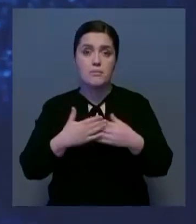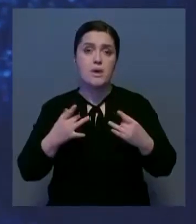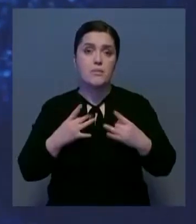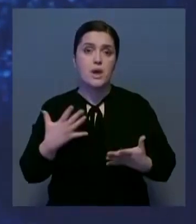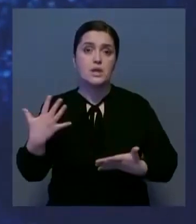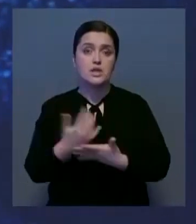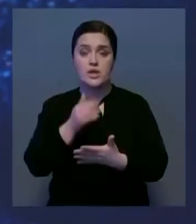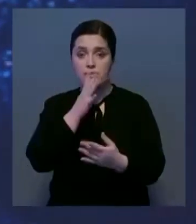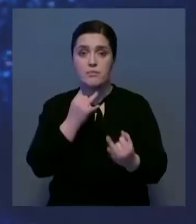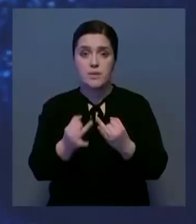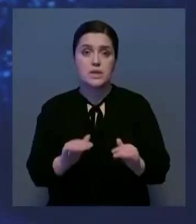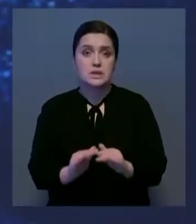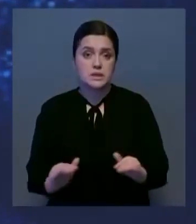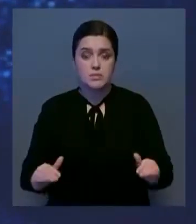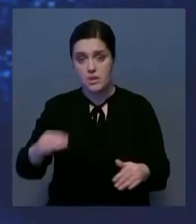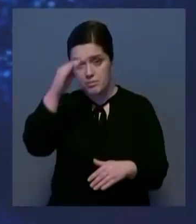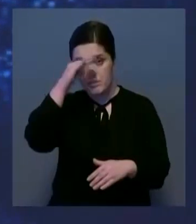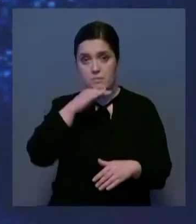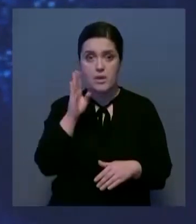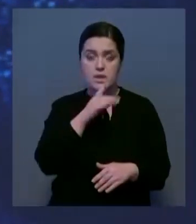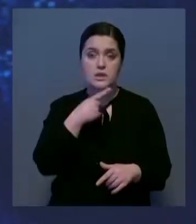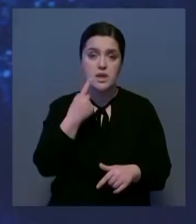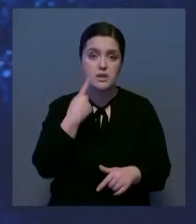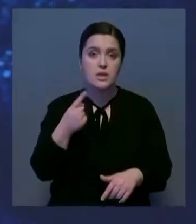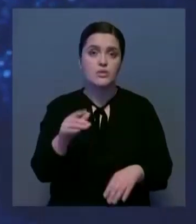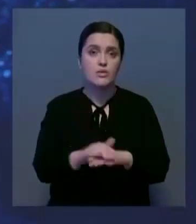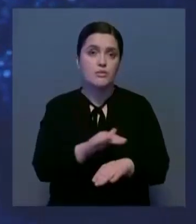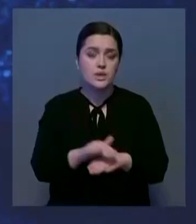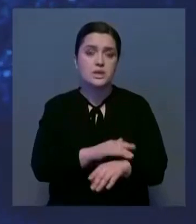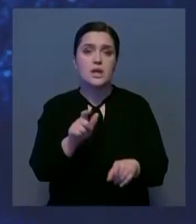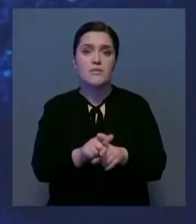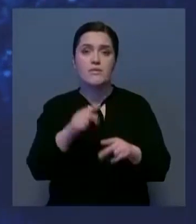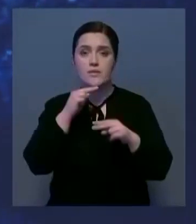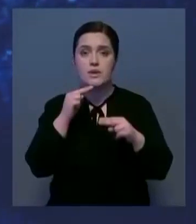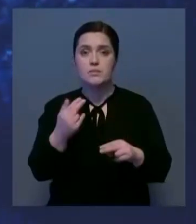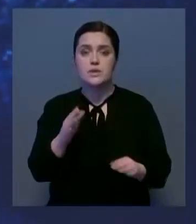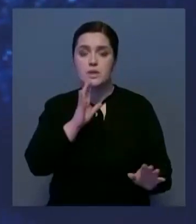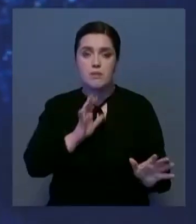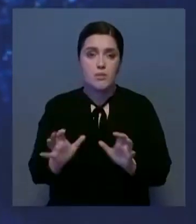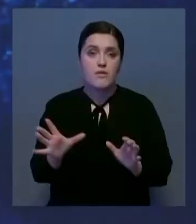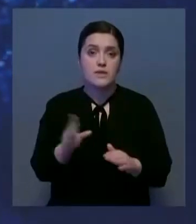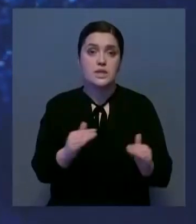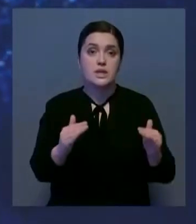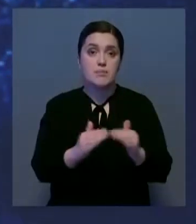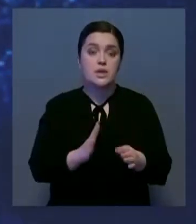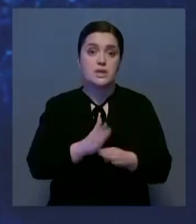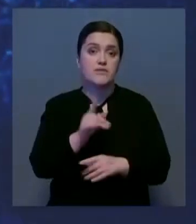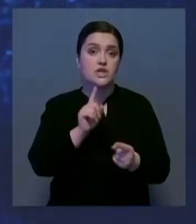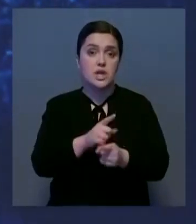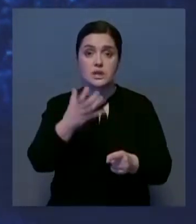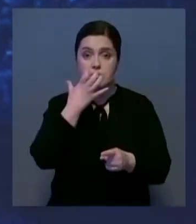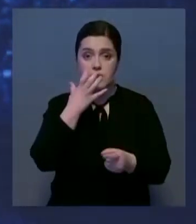нашли время поговорить с детьми и родителями, сказать добрые слова и проявить внимание к их заботам. Во всех дома гостей встречали тепло.